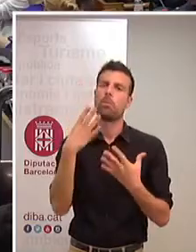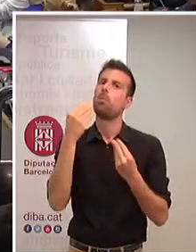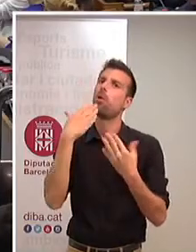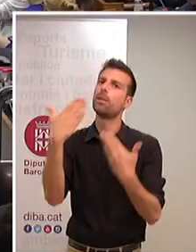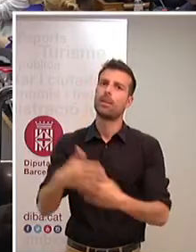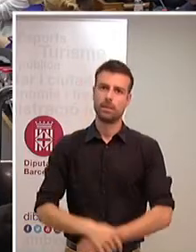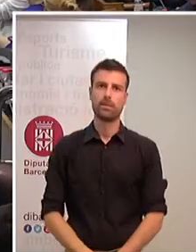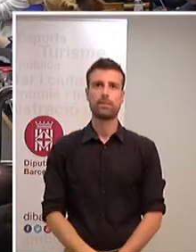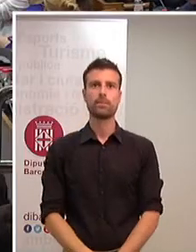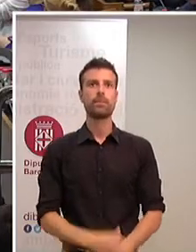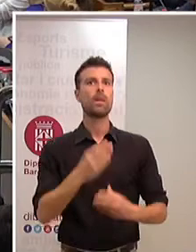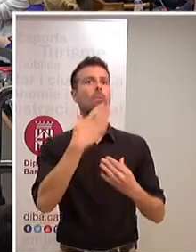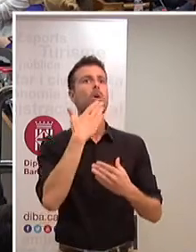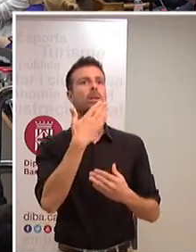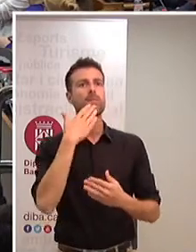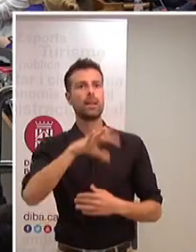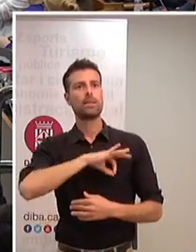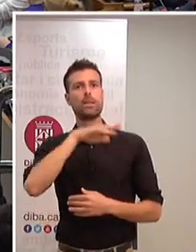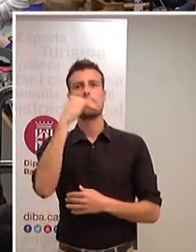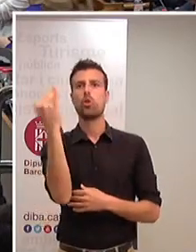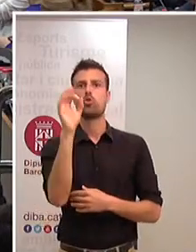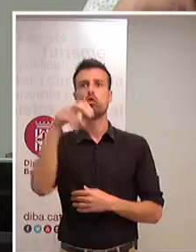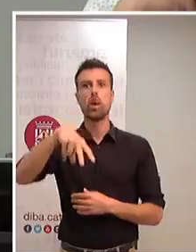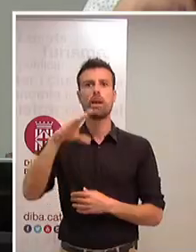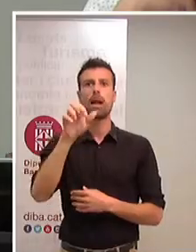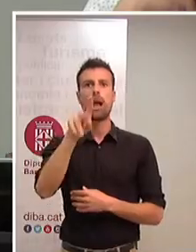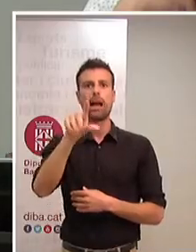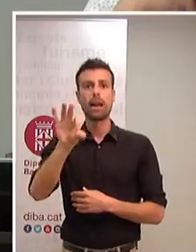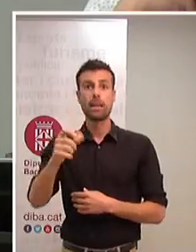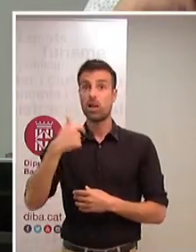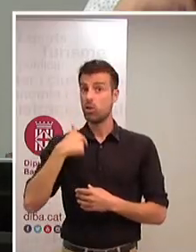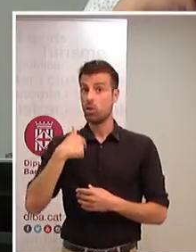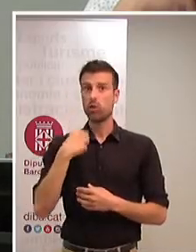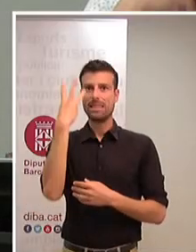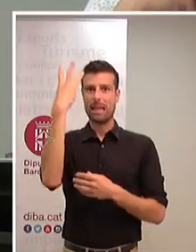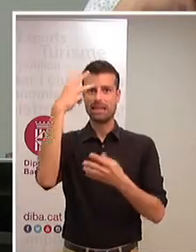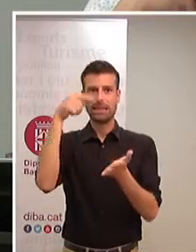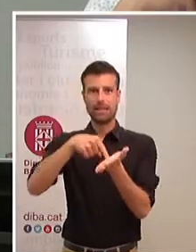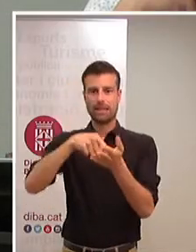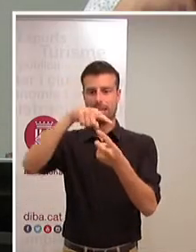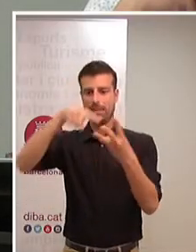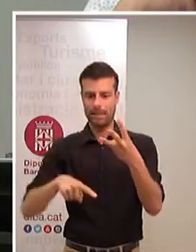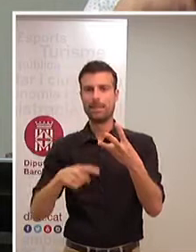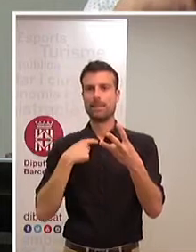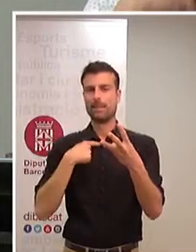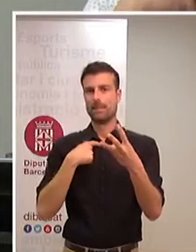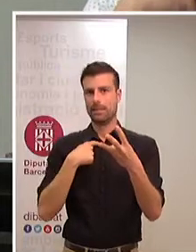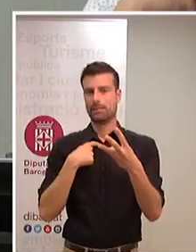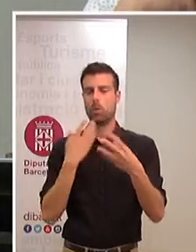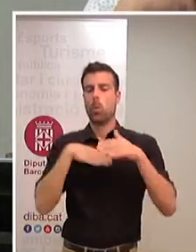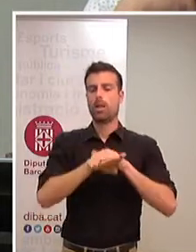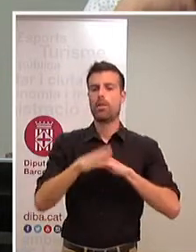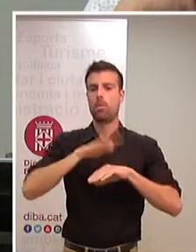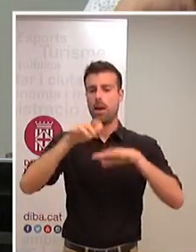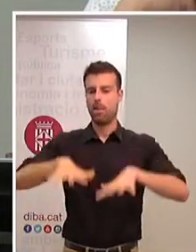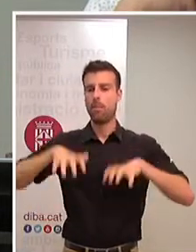Moltes gràcies, Joan Carles. Jo m'havia reservat tres reivindicacions per tancar aquest plenari.